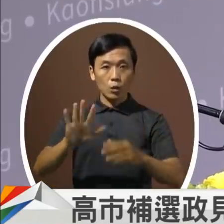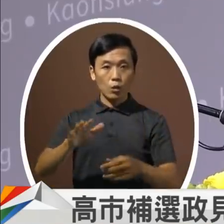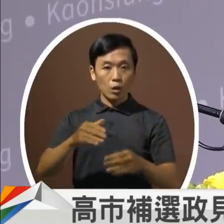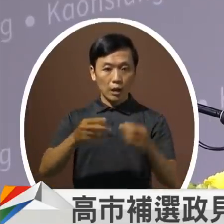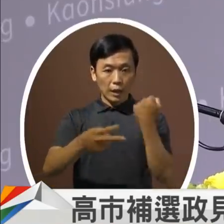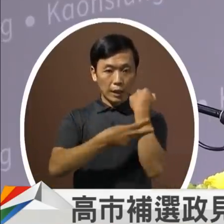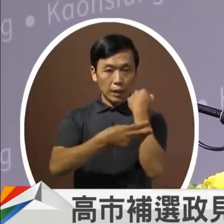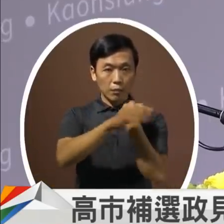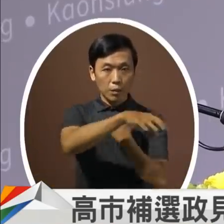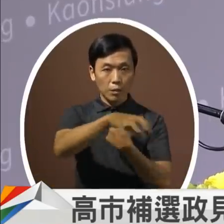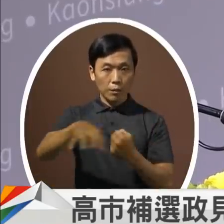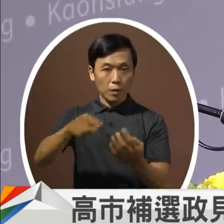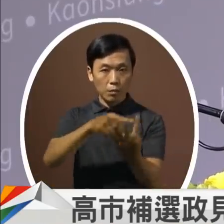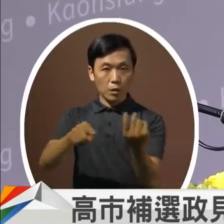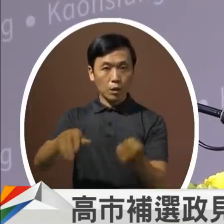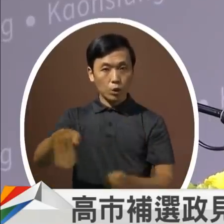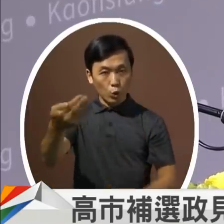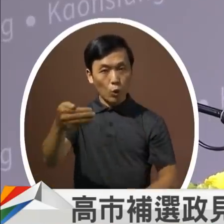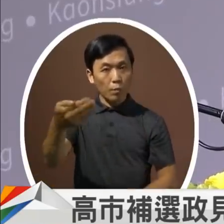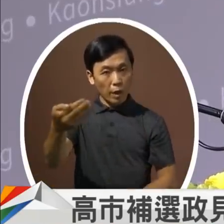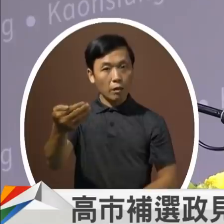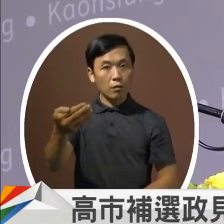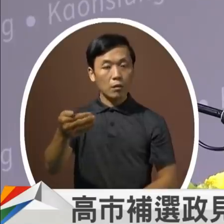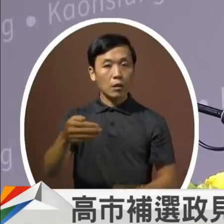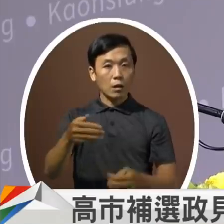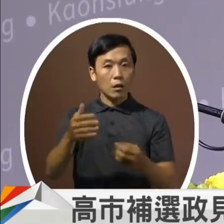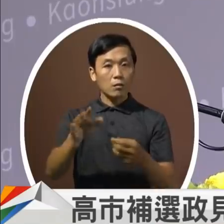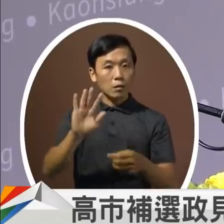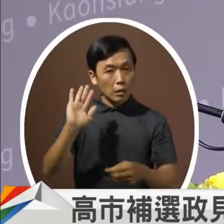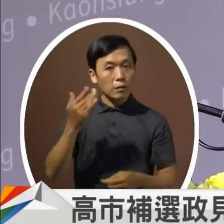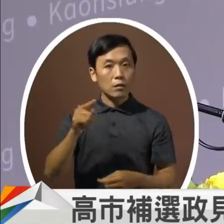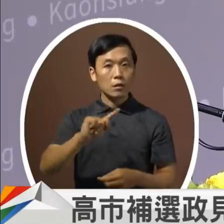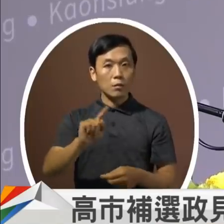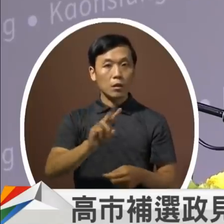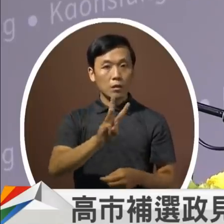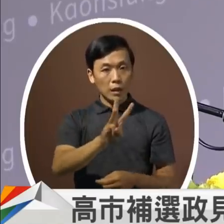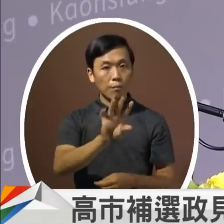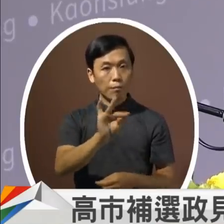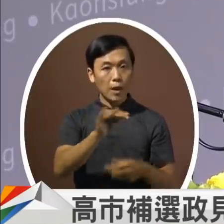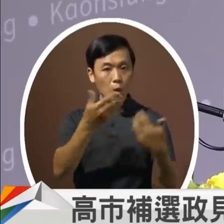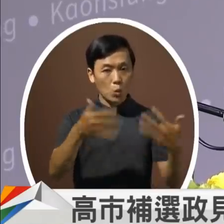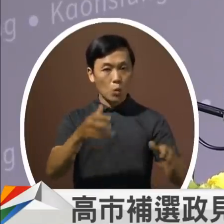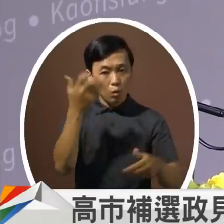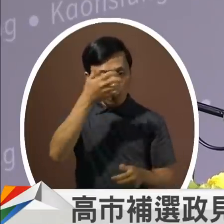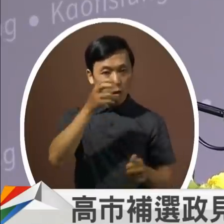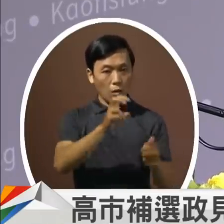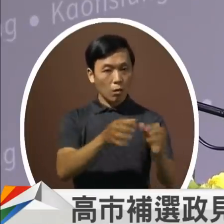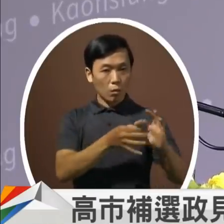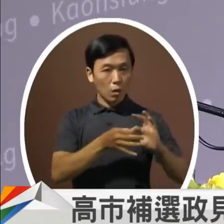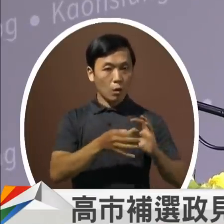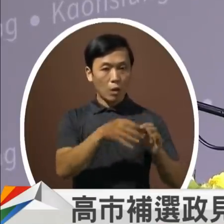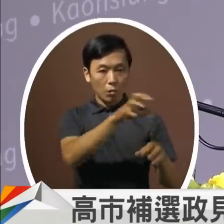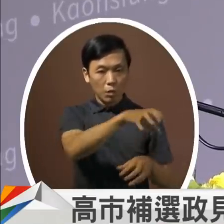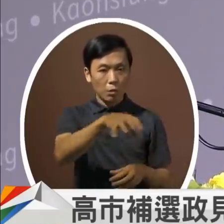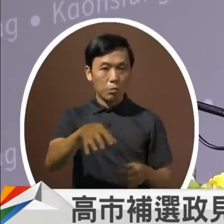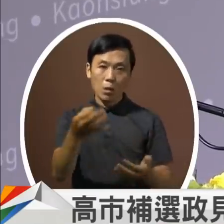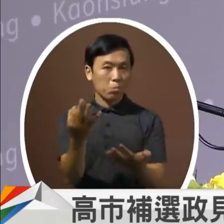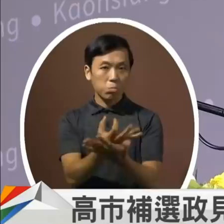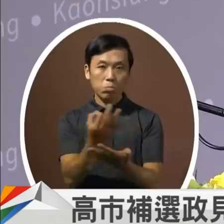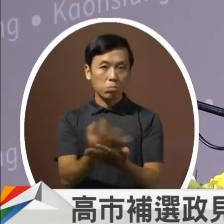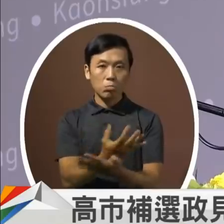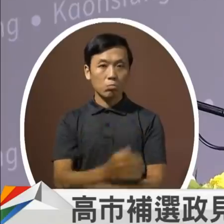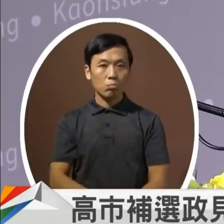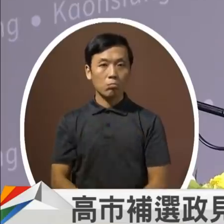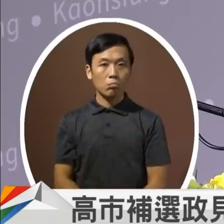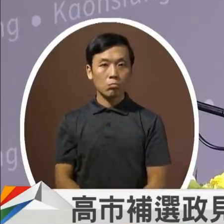里可是却只有330个老人关怀据点很明显的是不足